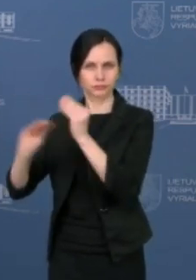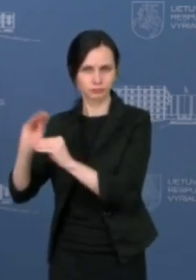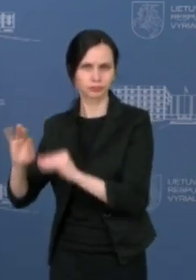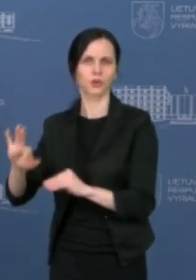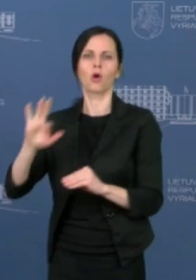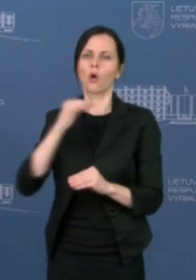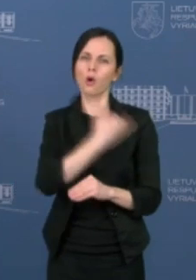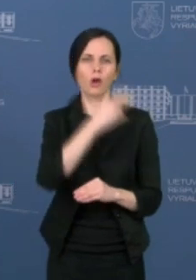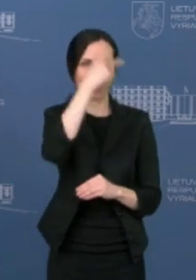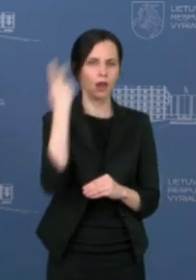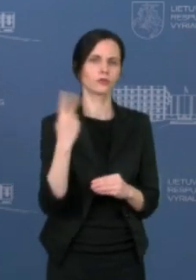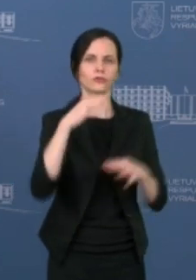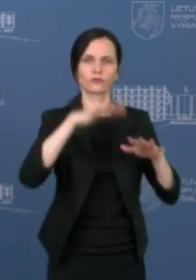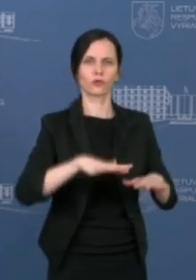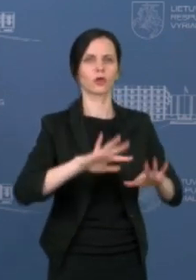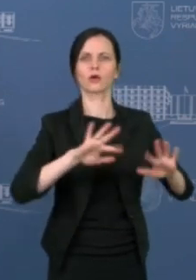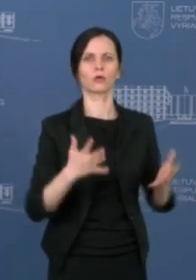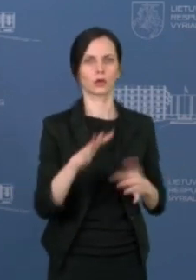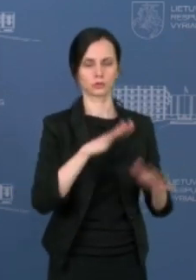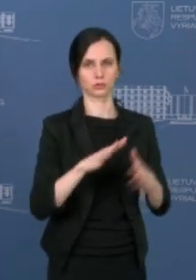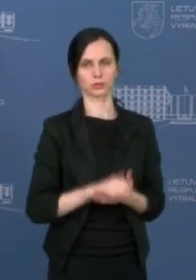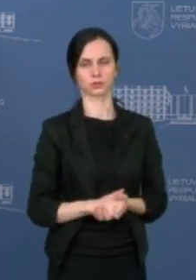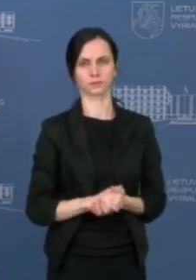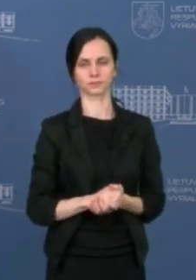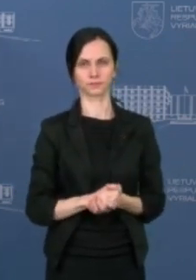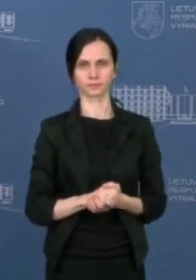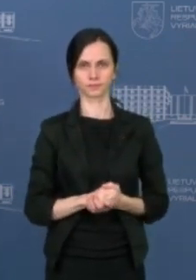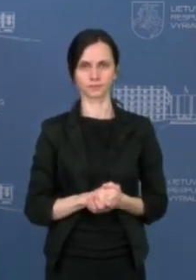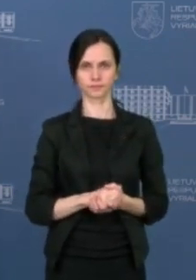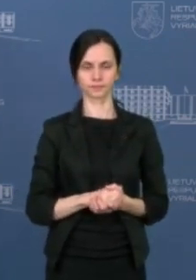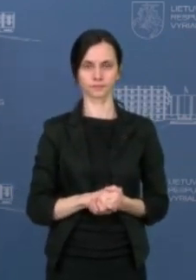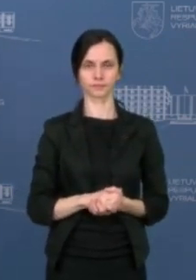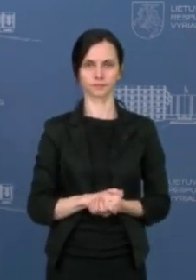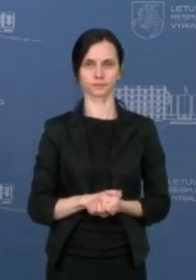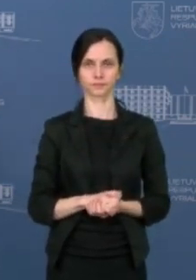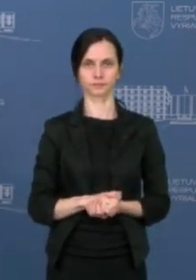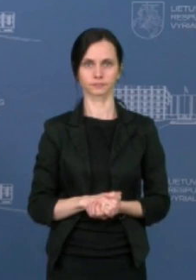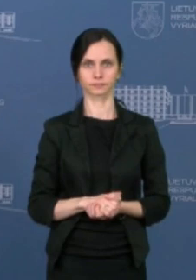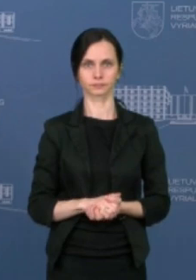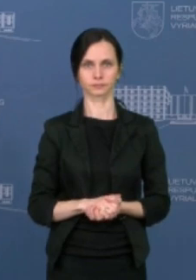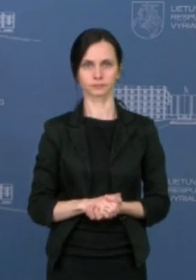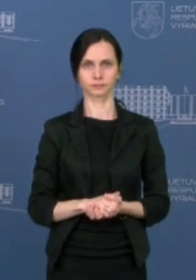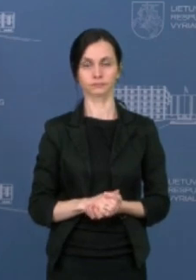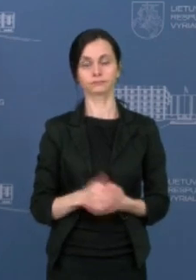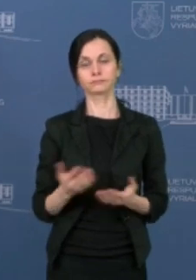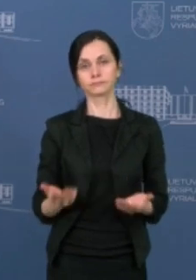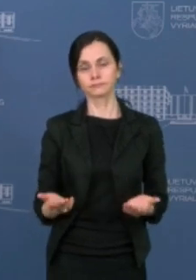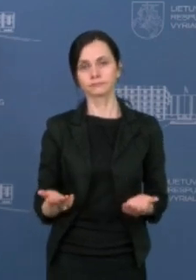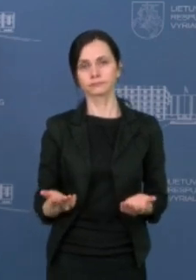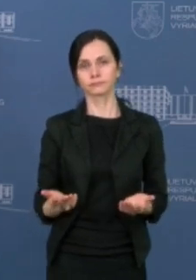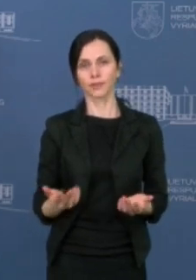Lietuva ir konkrečiai jūsų kruojama ministerija? Taip, tai panašu, kad